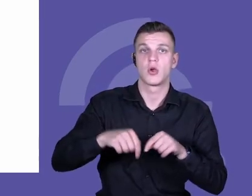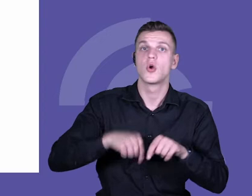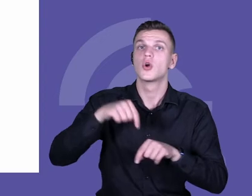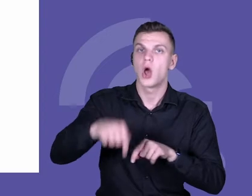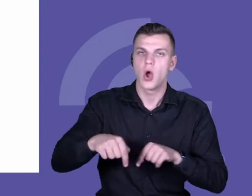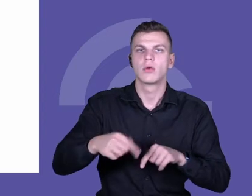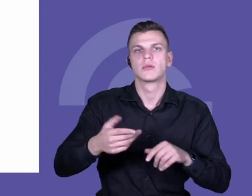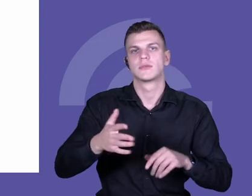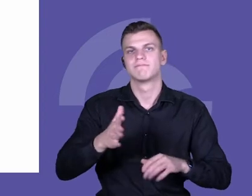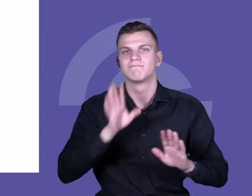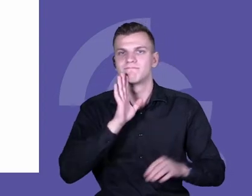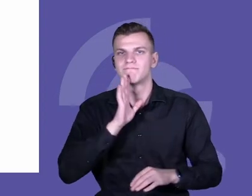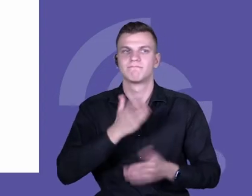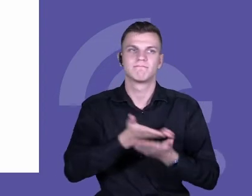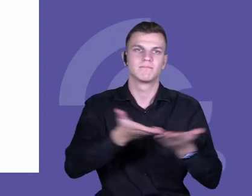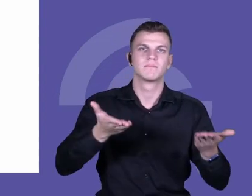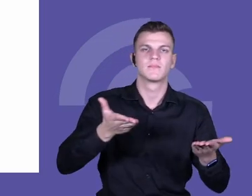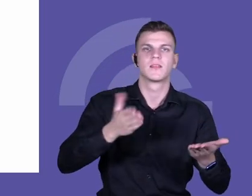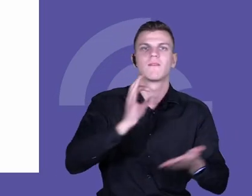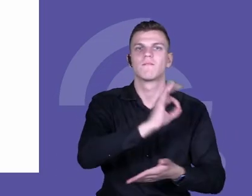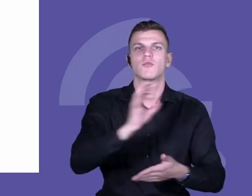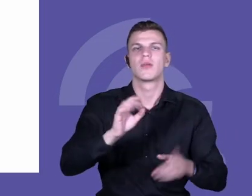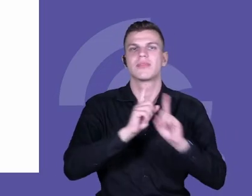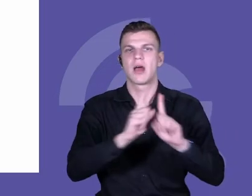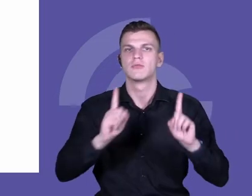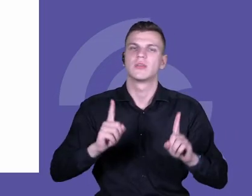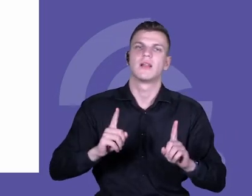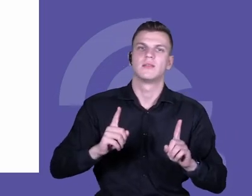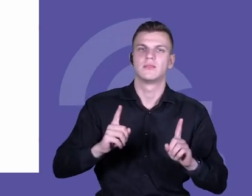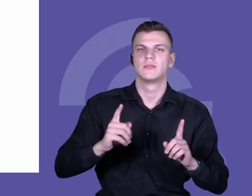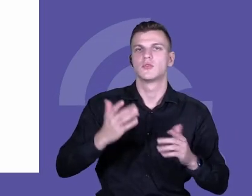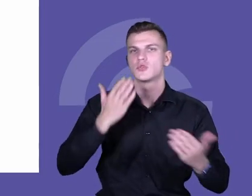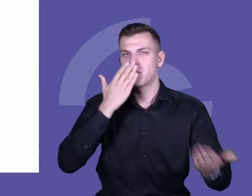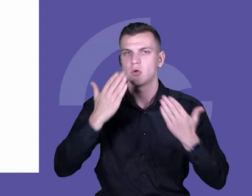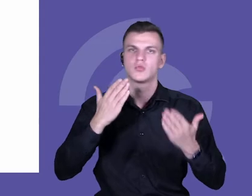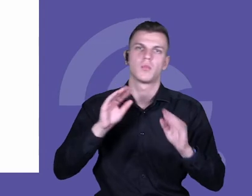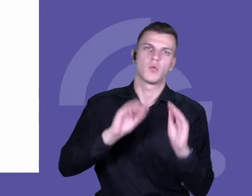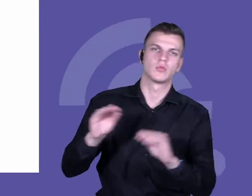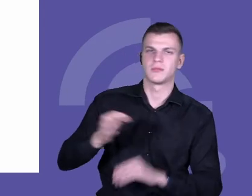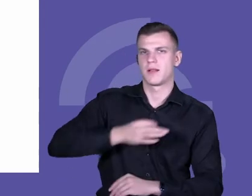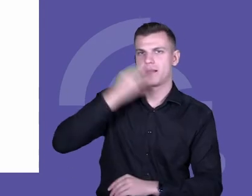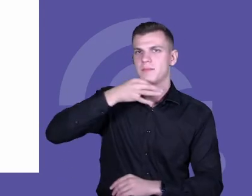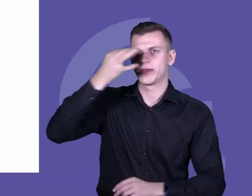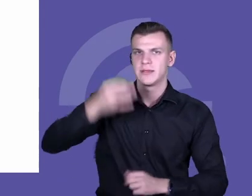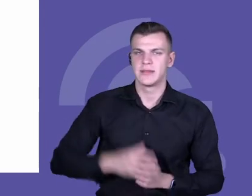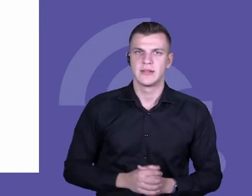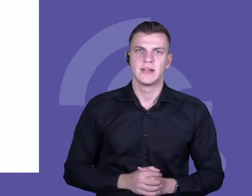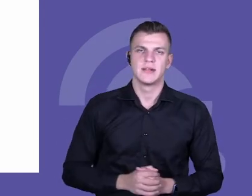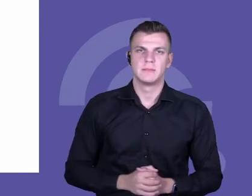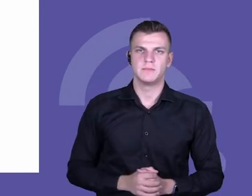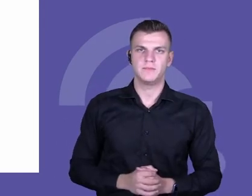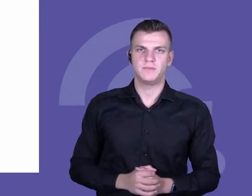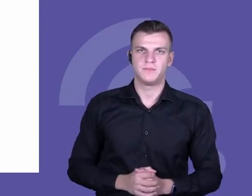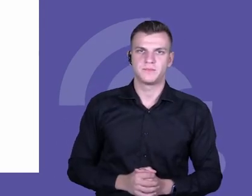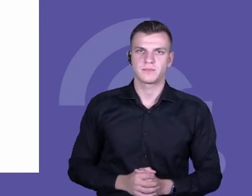właśnie umiejętności nauczycielni i praktyki zawodowej. Jeżeli chodzi o badania